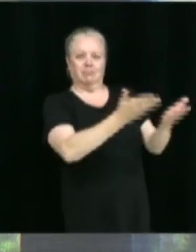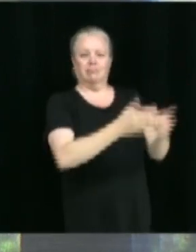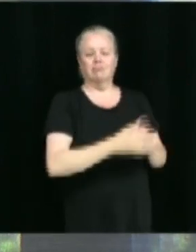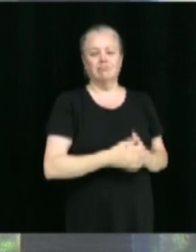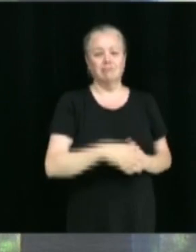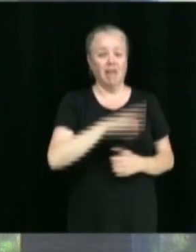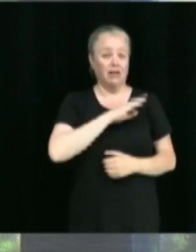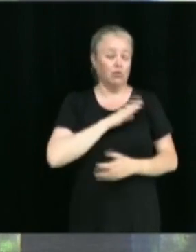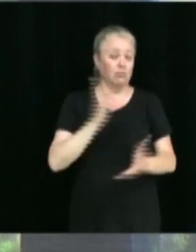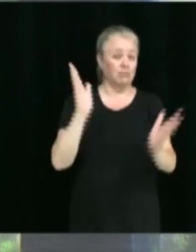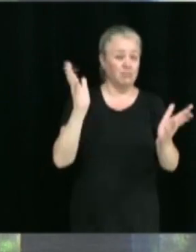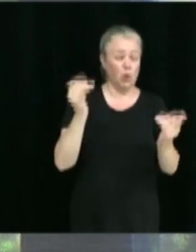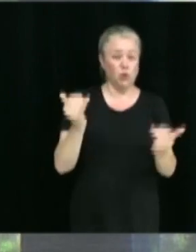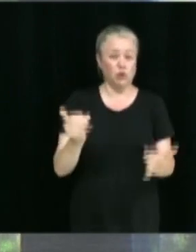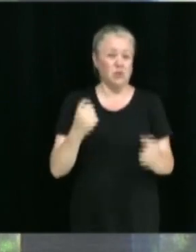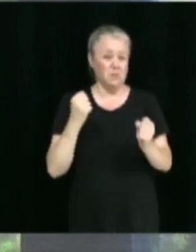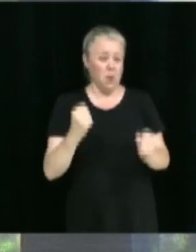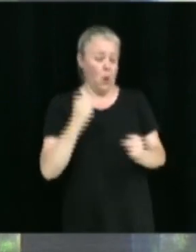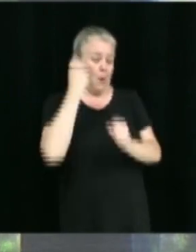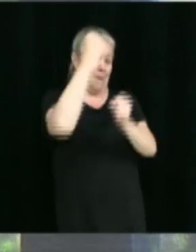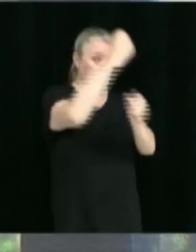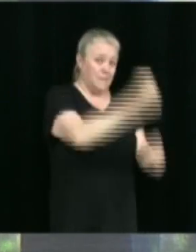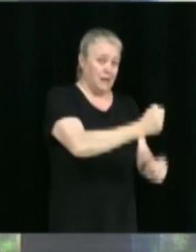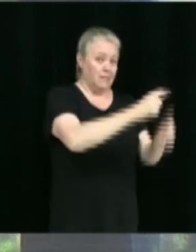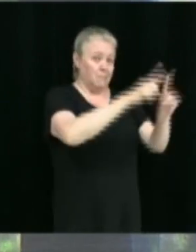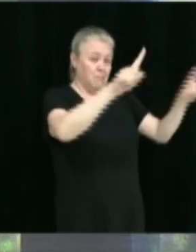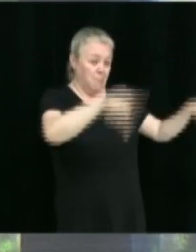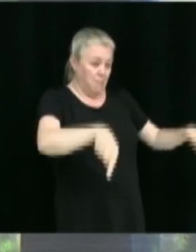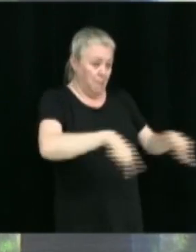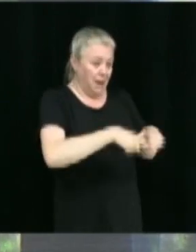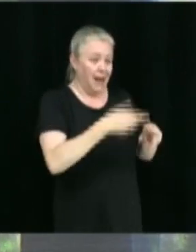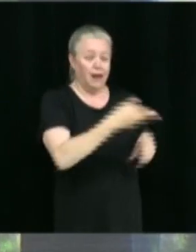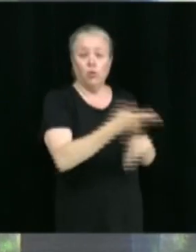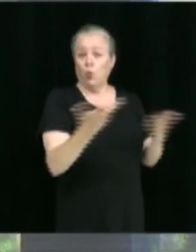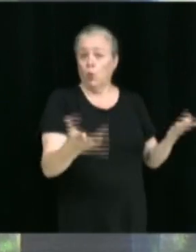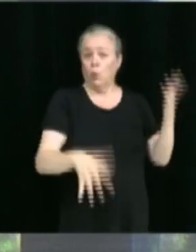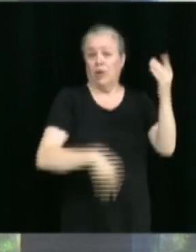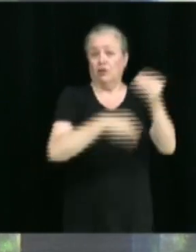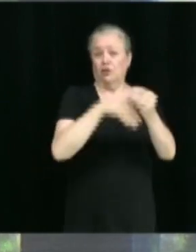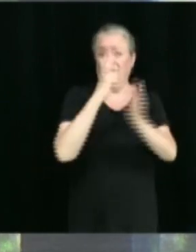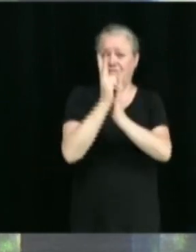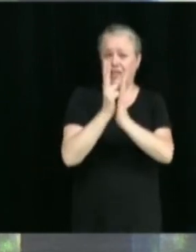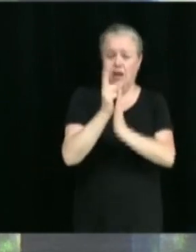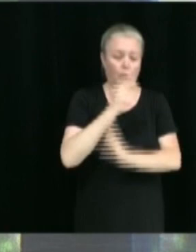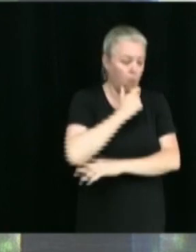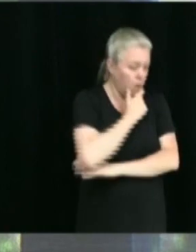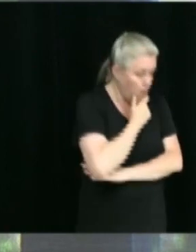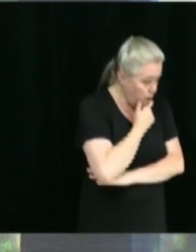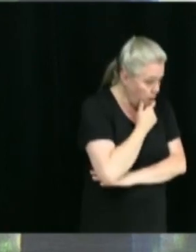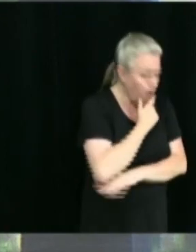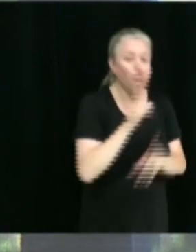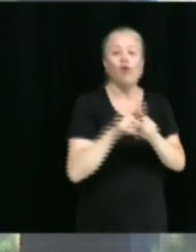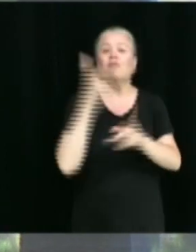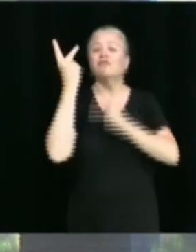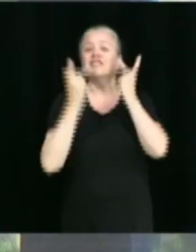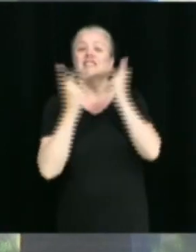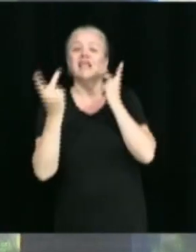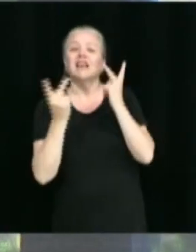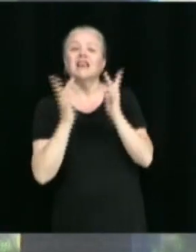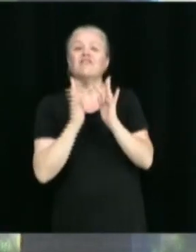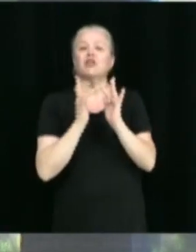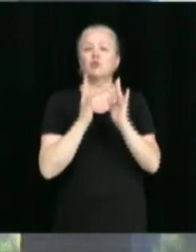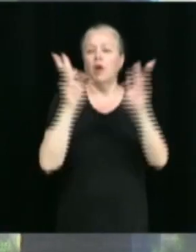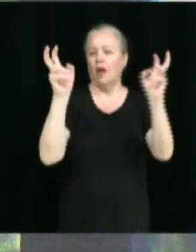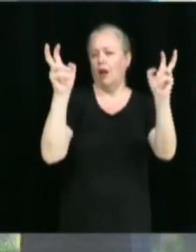y avoir une plaque explicative ou du moins une vidéo qui pourrait rendre la visite virtuelle de cette maison-là plus